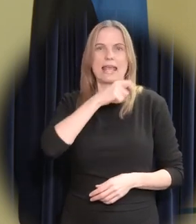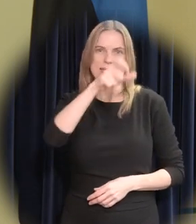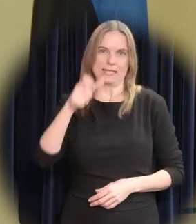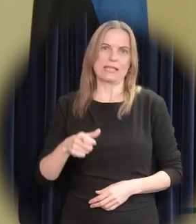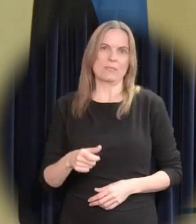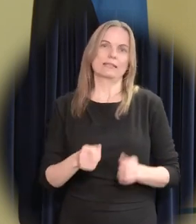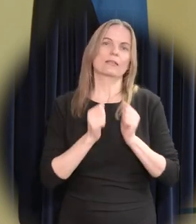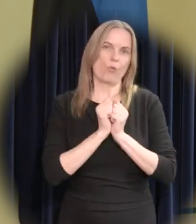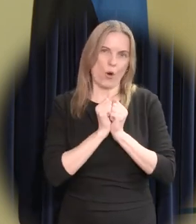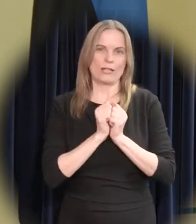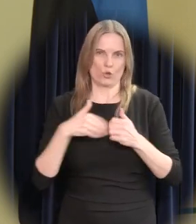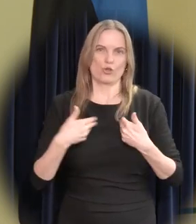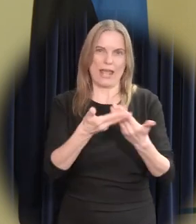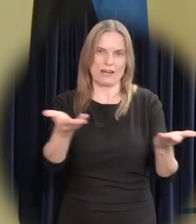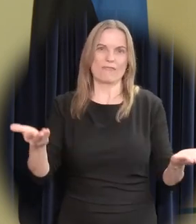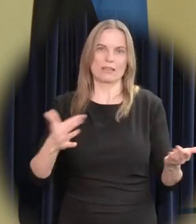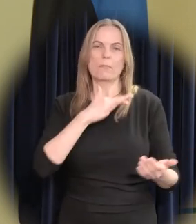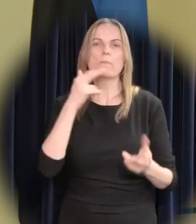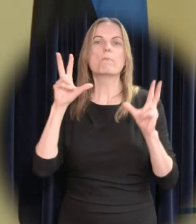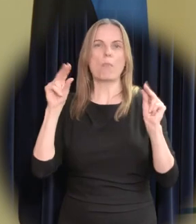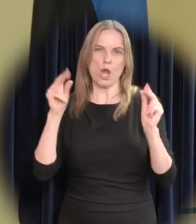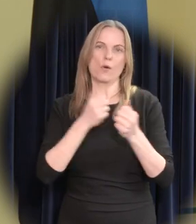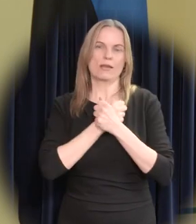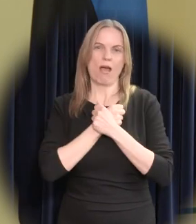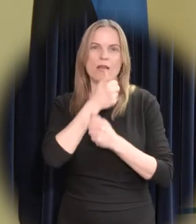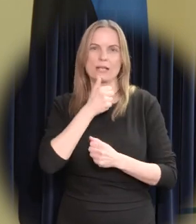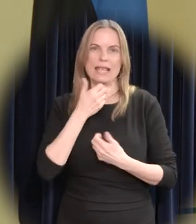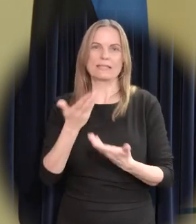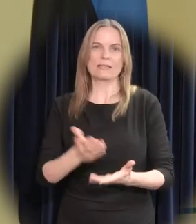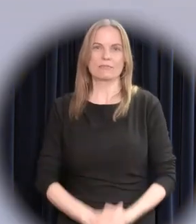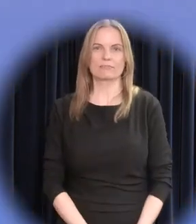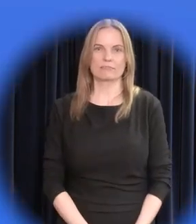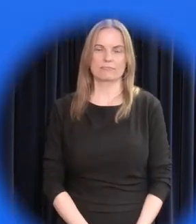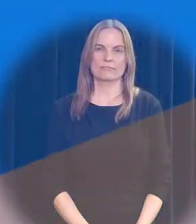terved ja hoitud. Palju õnne, armase Eesti!